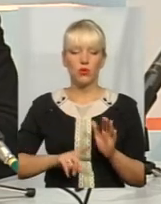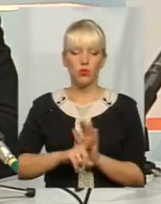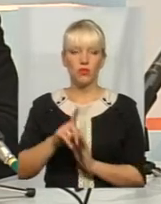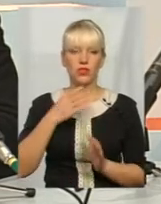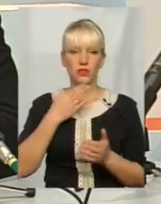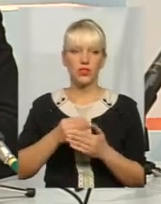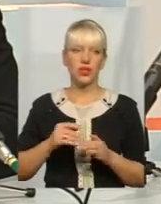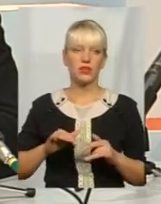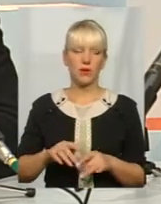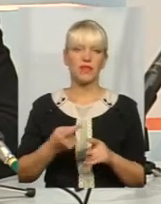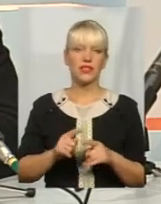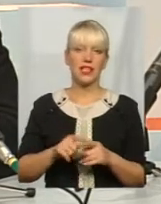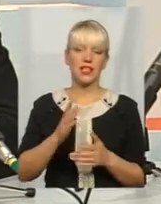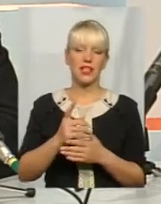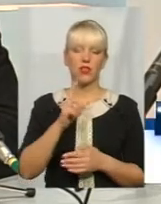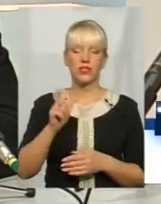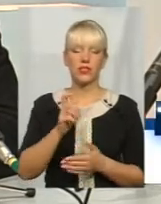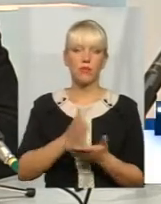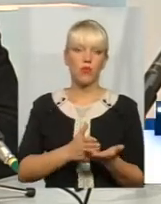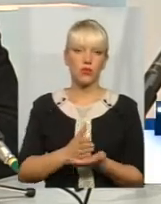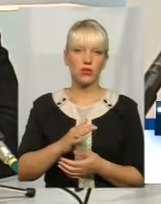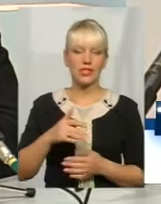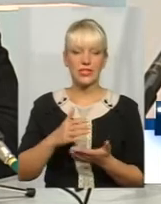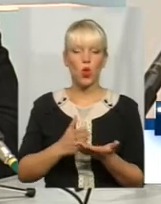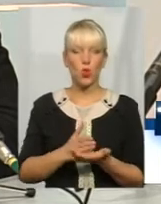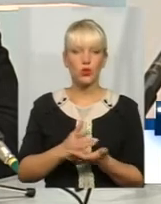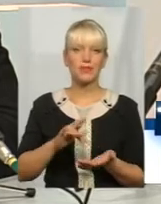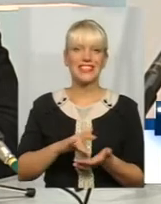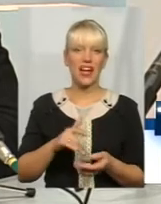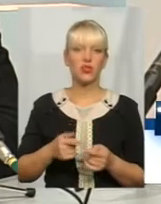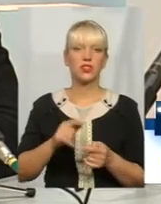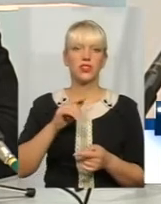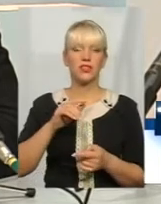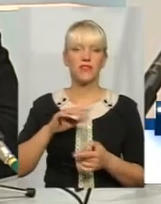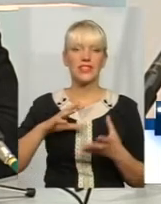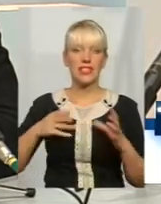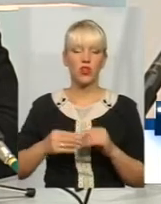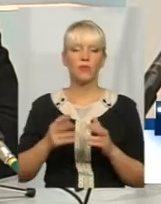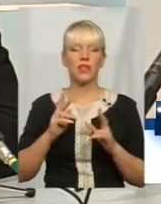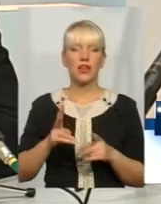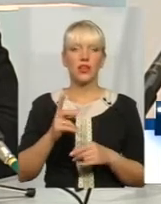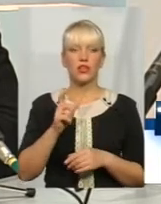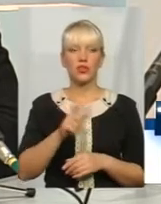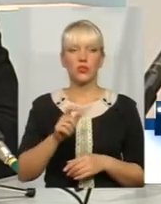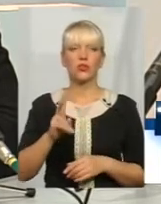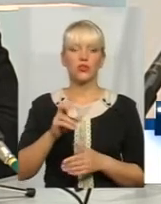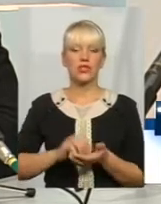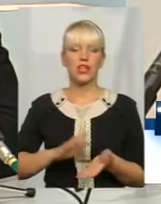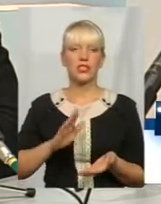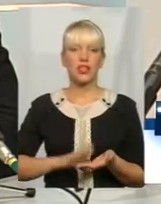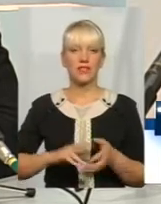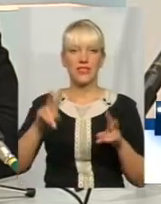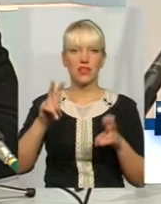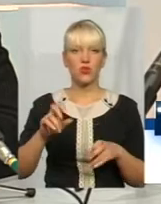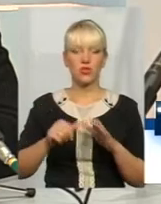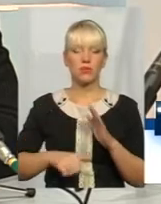із послуг служби зайнятості в цілому. Яким чином громадяни, які зареєстровані в статусі